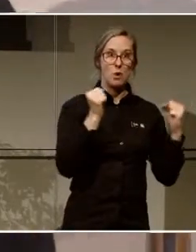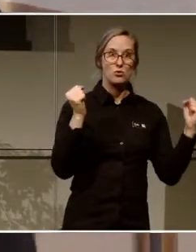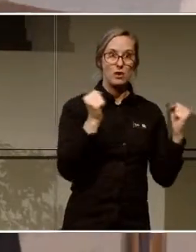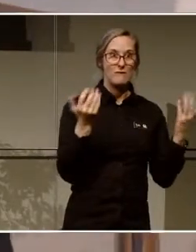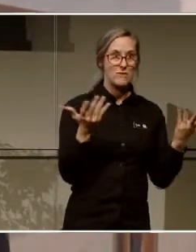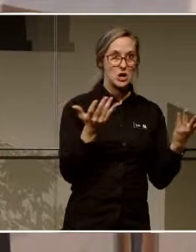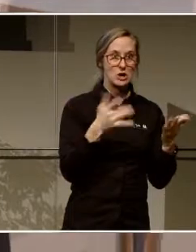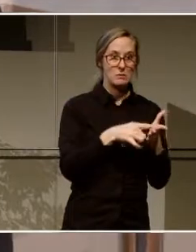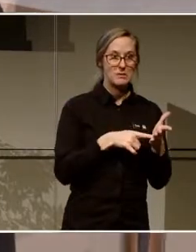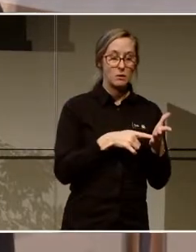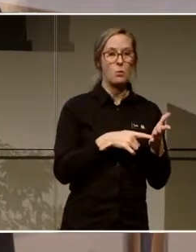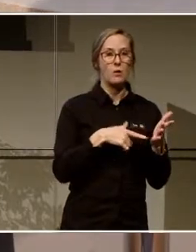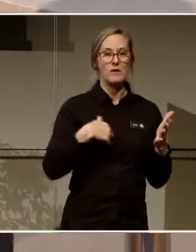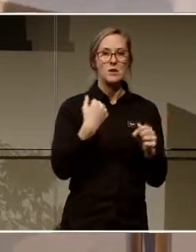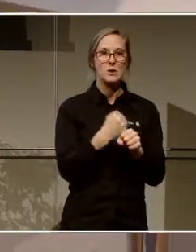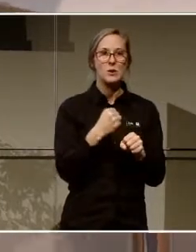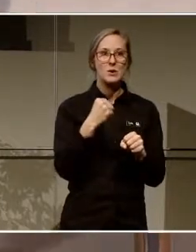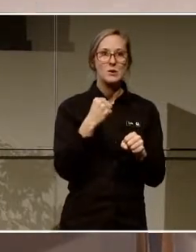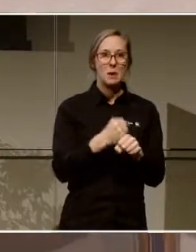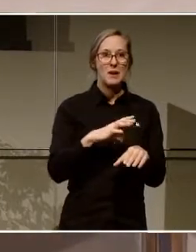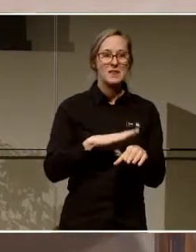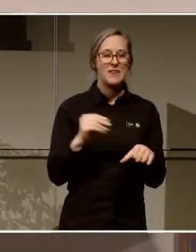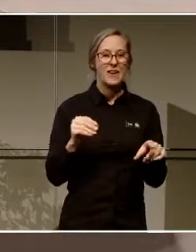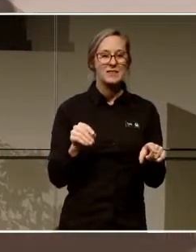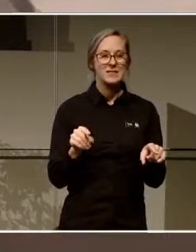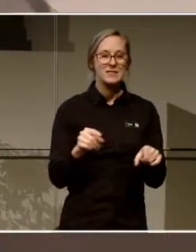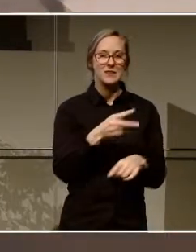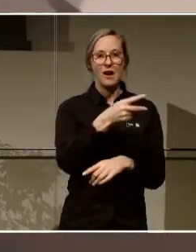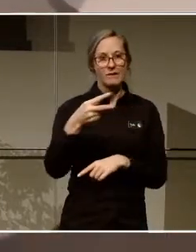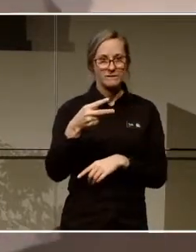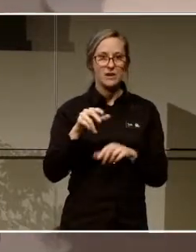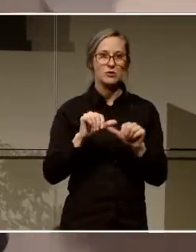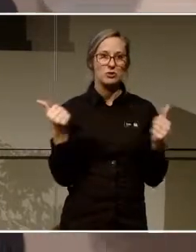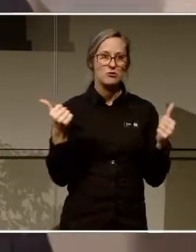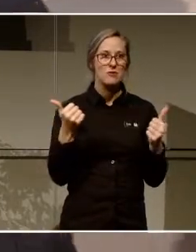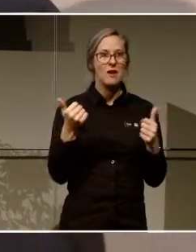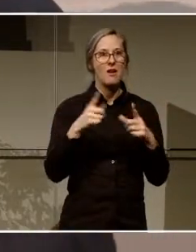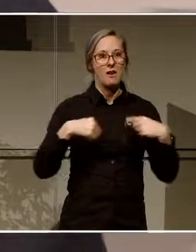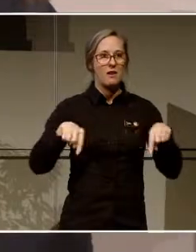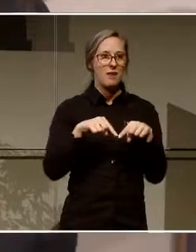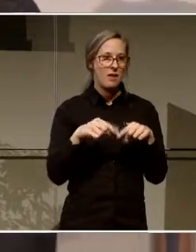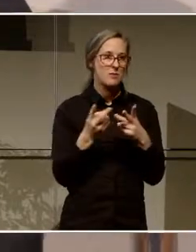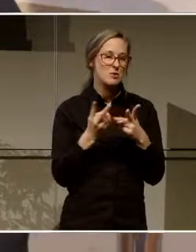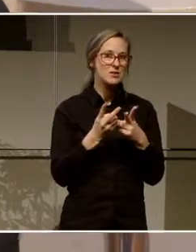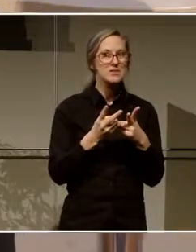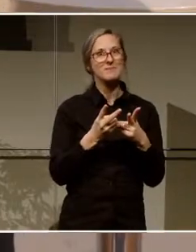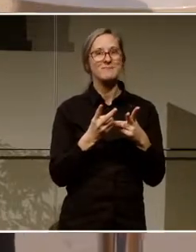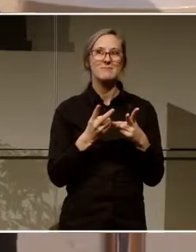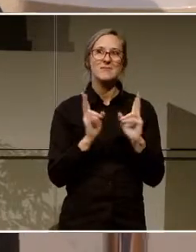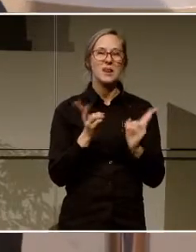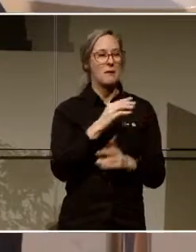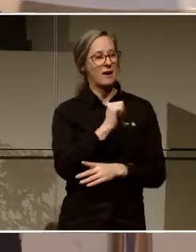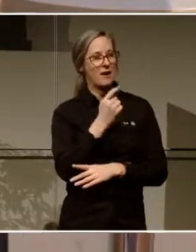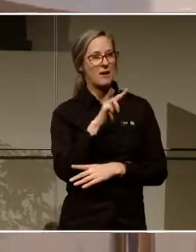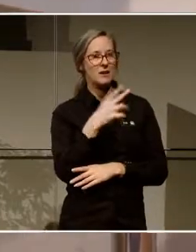det är ju att vi jobbar med Sveriges näst största län till ytan. Så man kan ju tänka sig att, lite som Elin